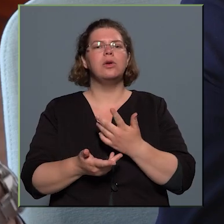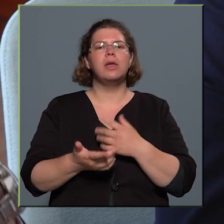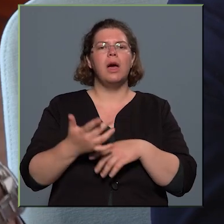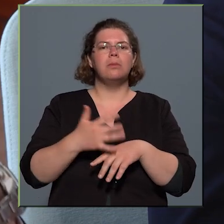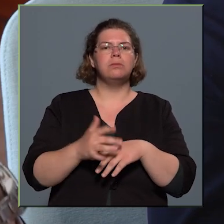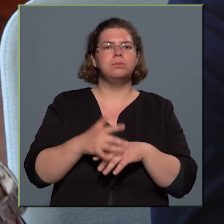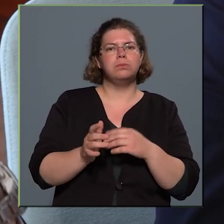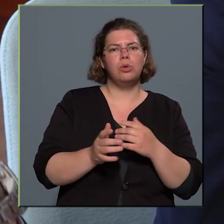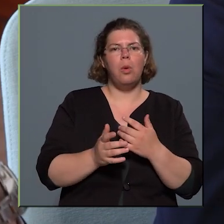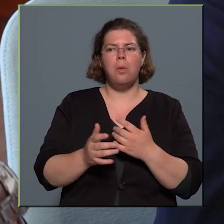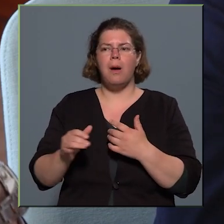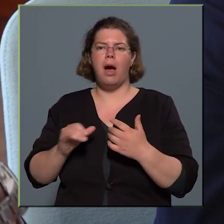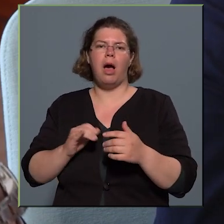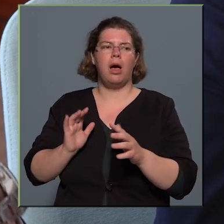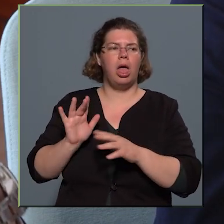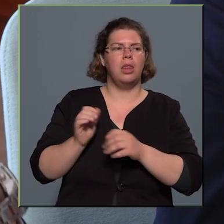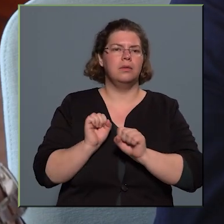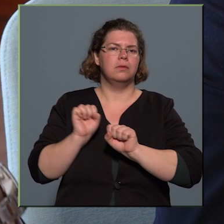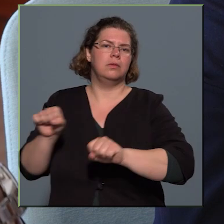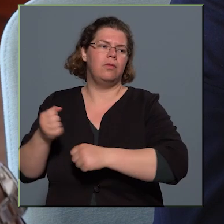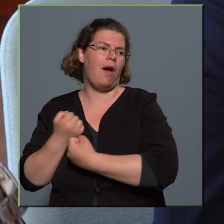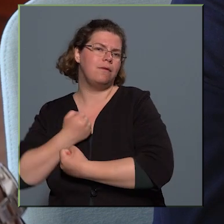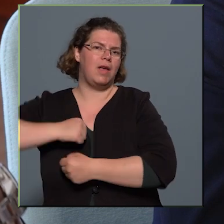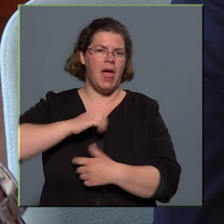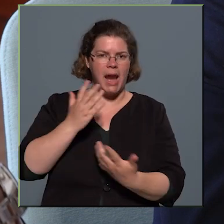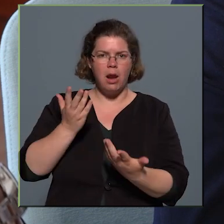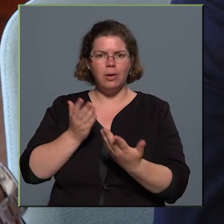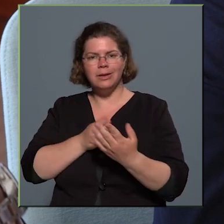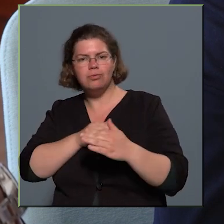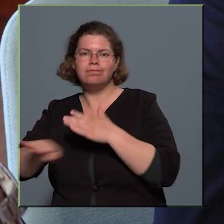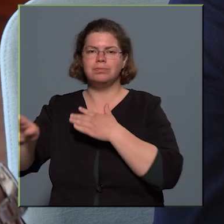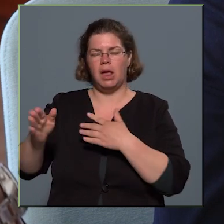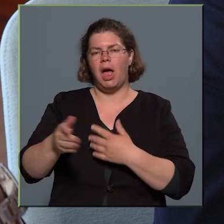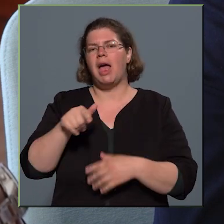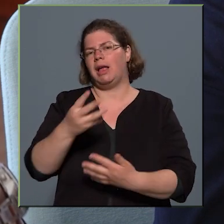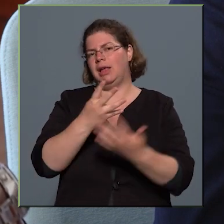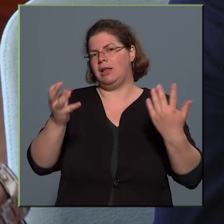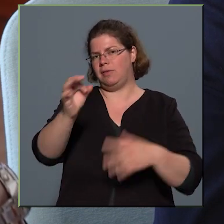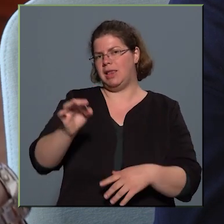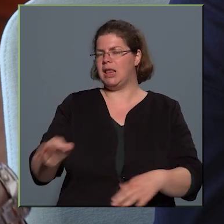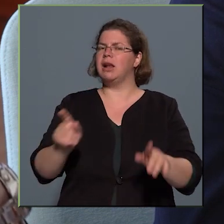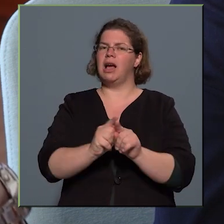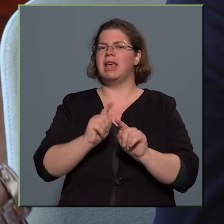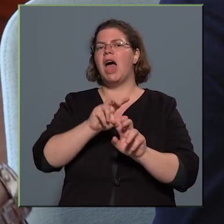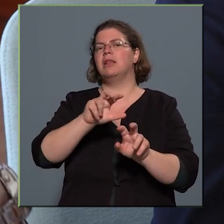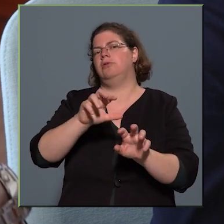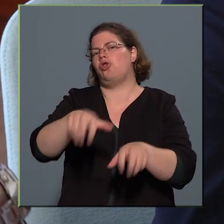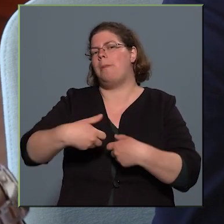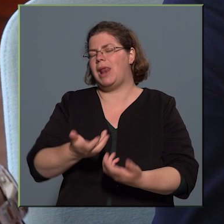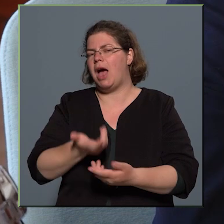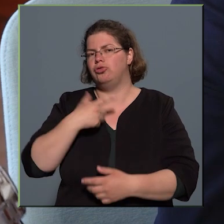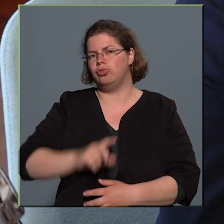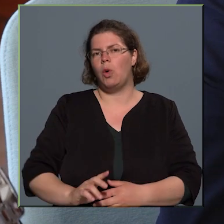kitörni erőszakot alkalmaz, vagy félrelöki, ezeknek a 90 százaléka gyakorlatilag ilyen rablás volt. Tehát Isten